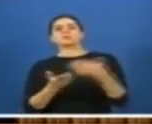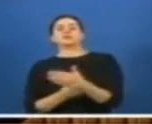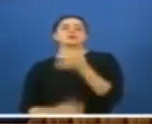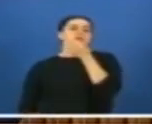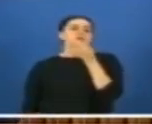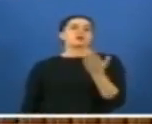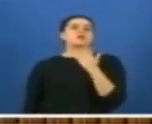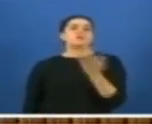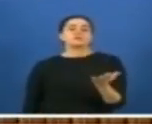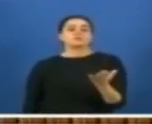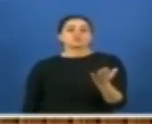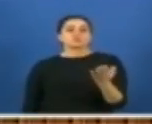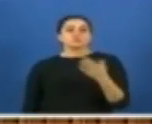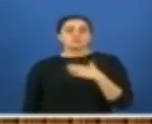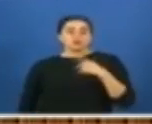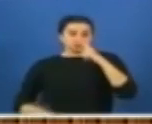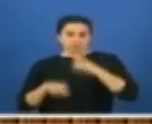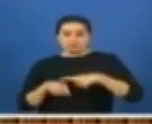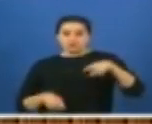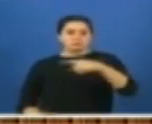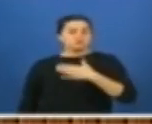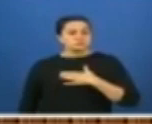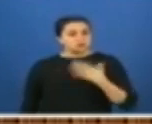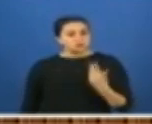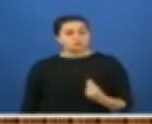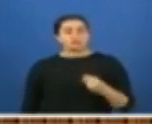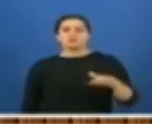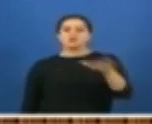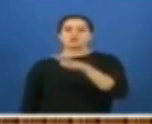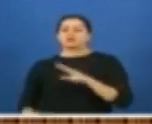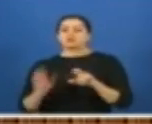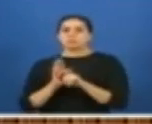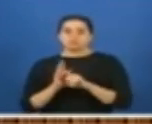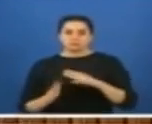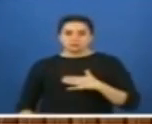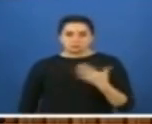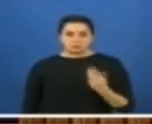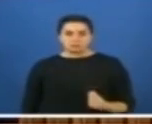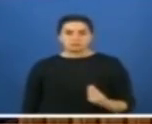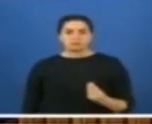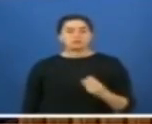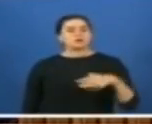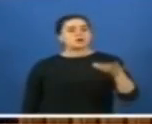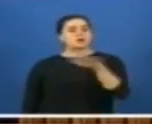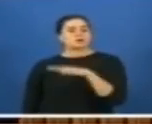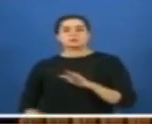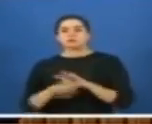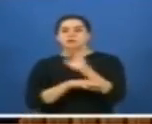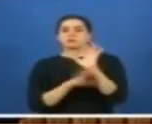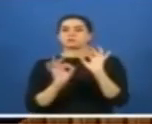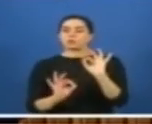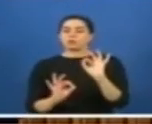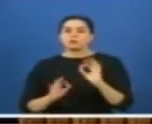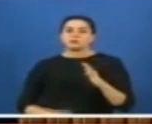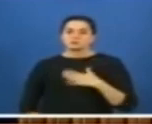barındırmayın. Ben herkesin inancına saygı gösteririm. Herkesin kimliğine saygı gösteririm. Herkesin yaşam tarzına